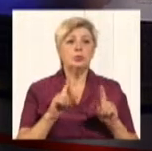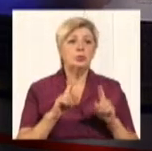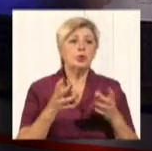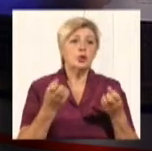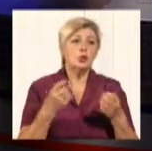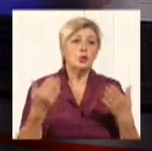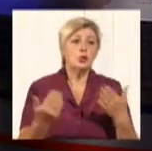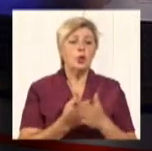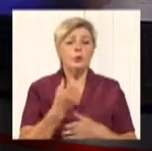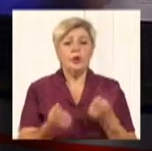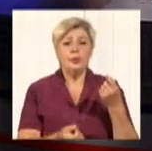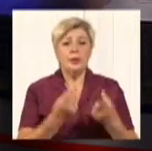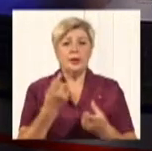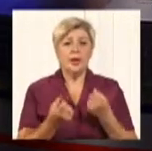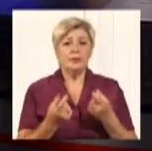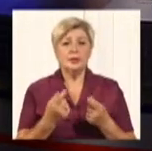Так,